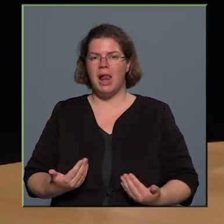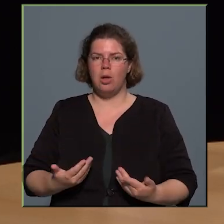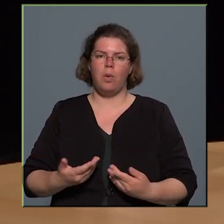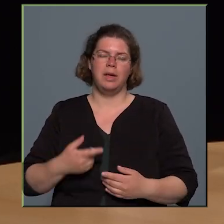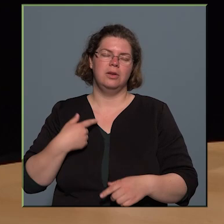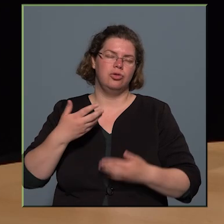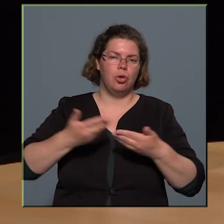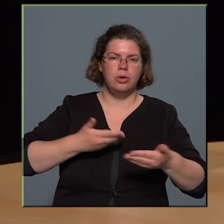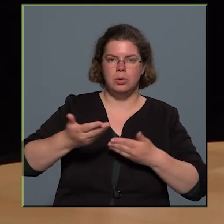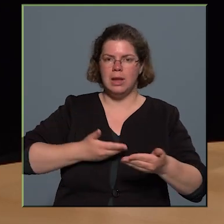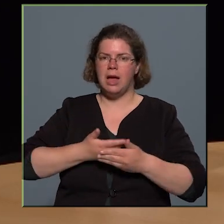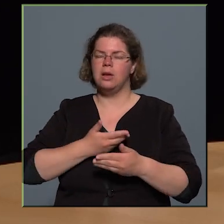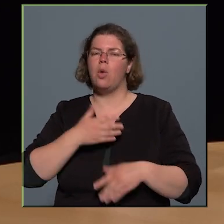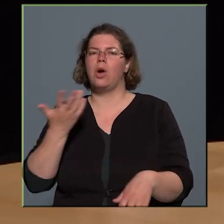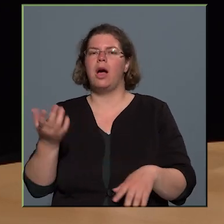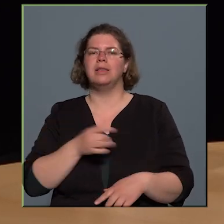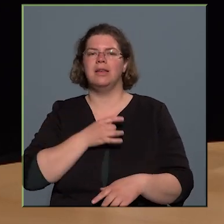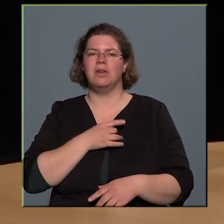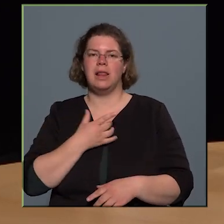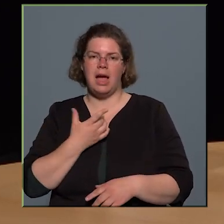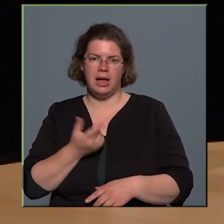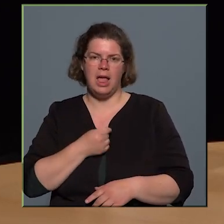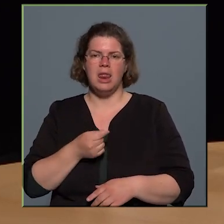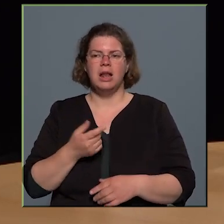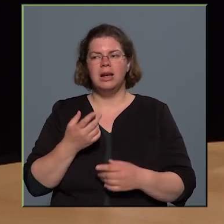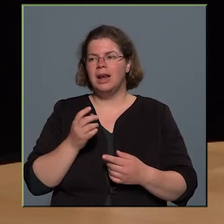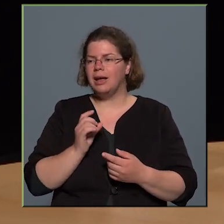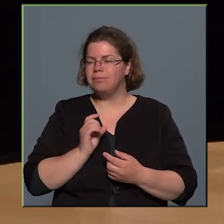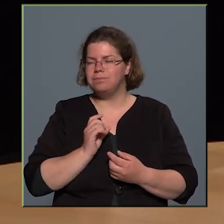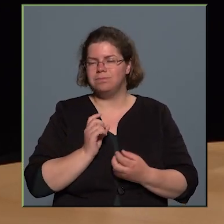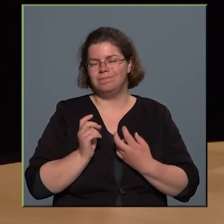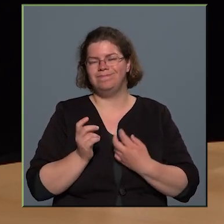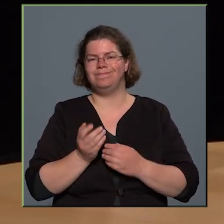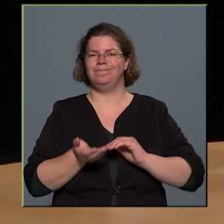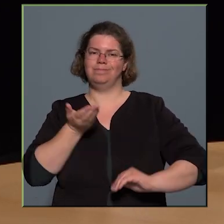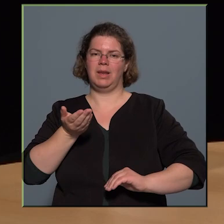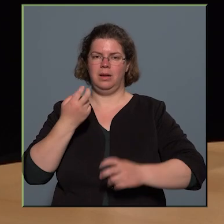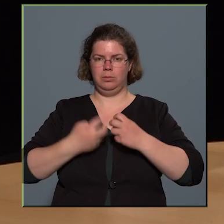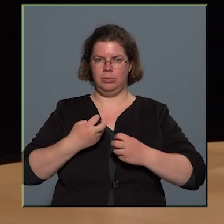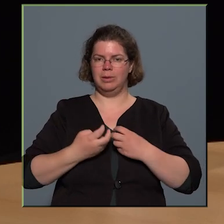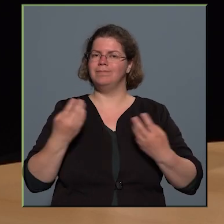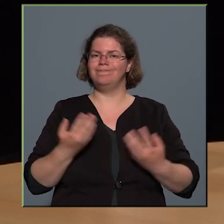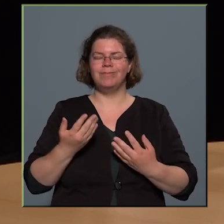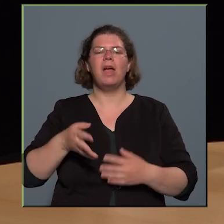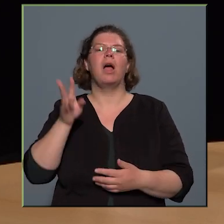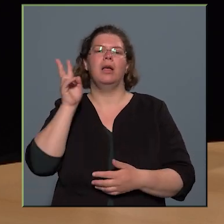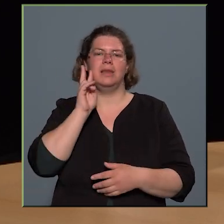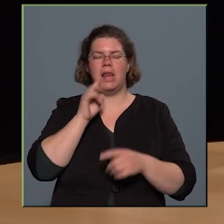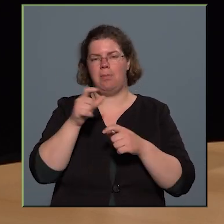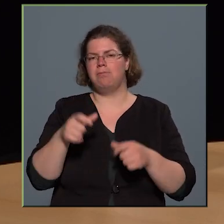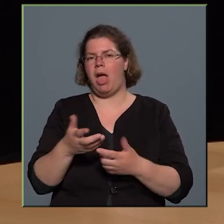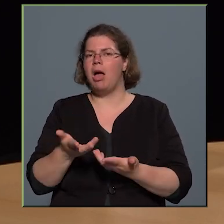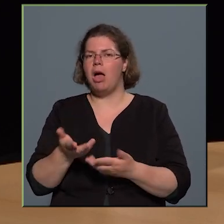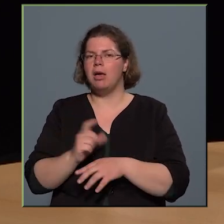rendszeresen a civilekkel, a legégetőbb problémának az illemhelyek hiányát értékeljük, illetve egy nagyon-nagyon fontos